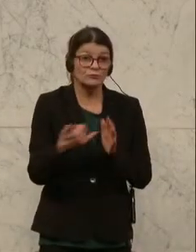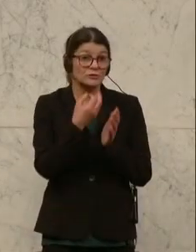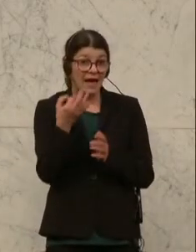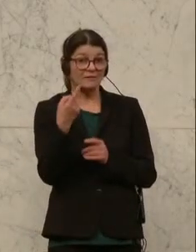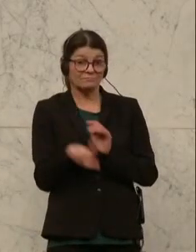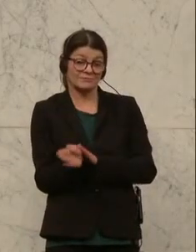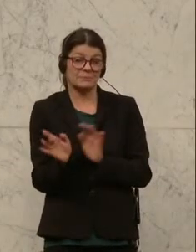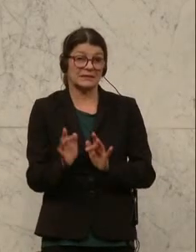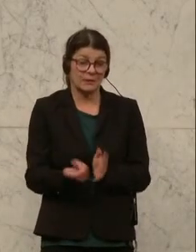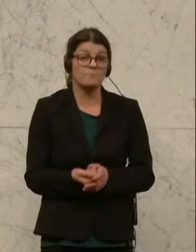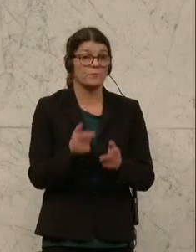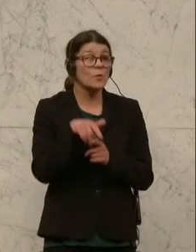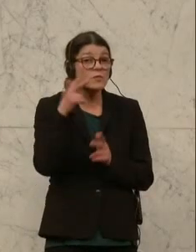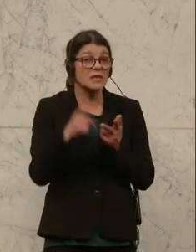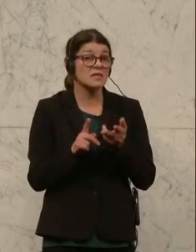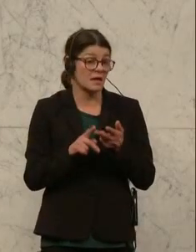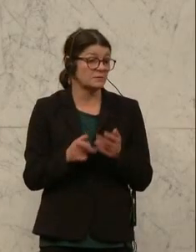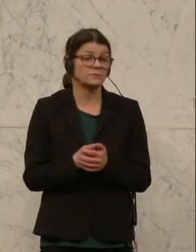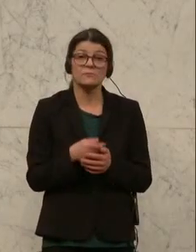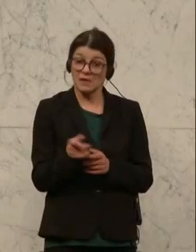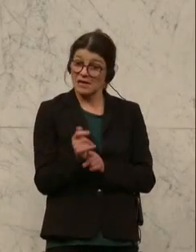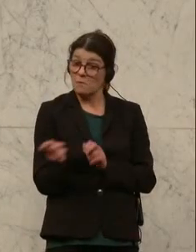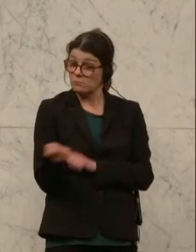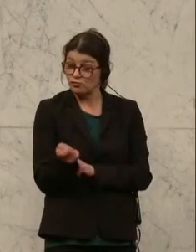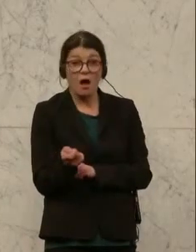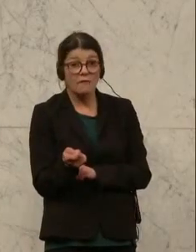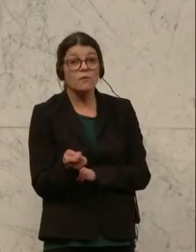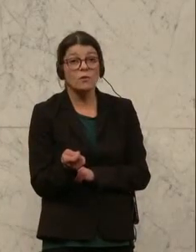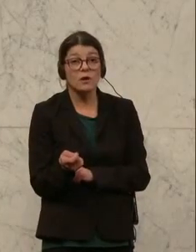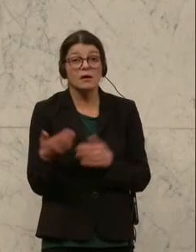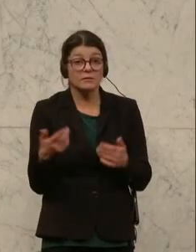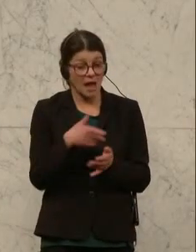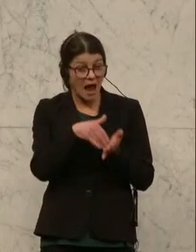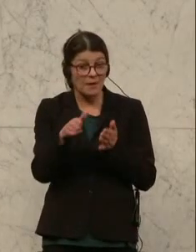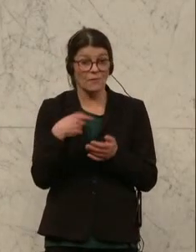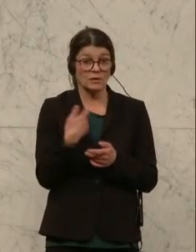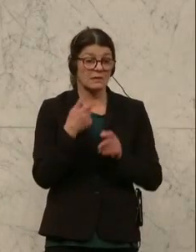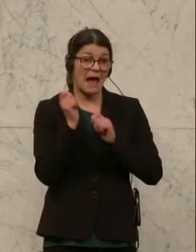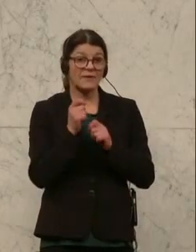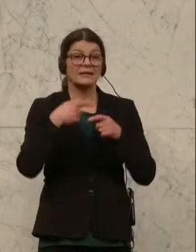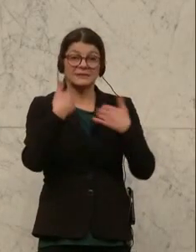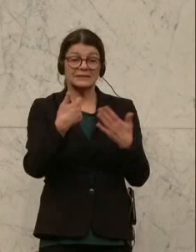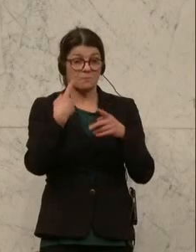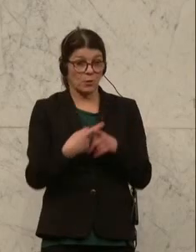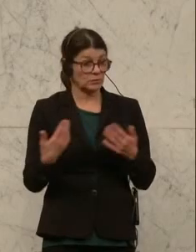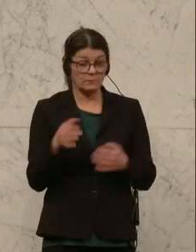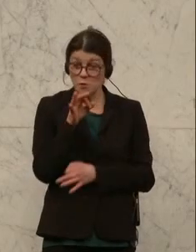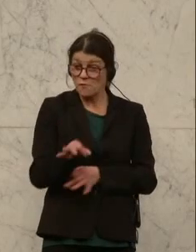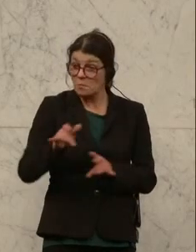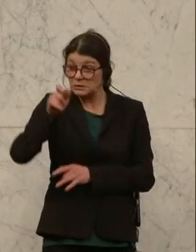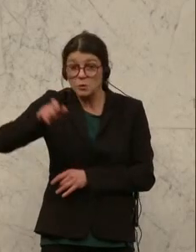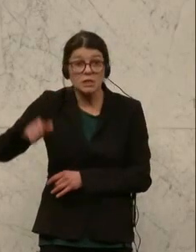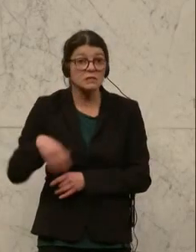gehen. Und drittens ist es eine Bestrafung, die Ablehnung unseres Antrages 60 plus für die Pensionisten,